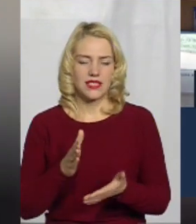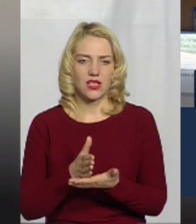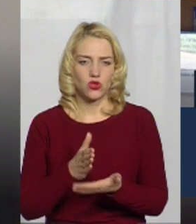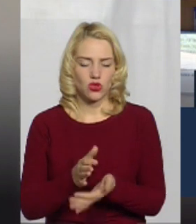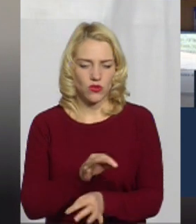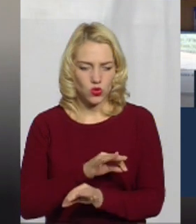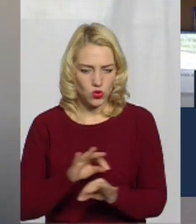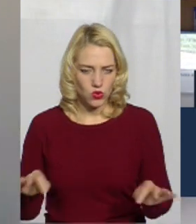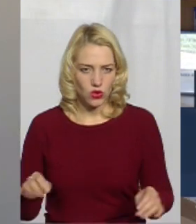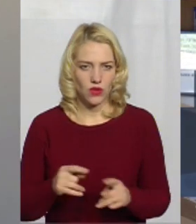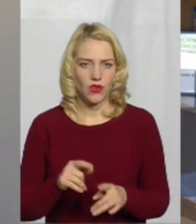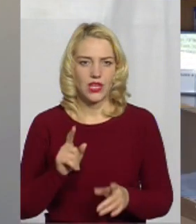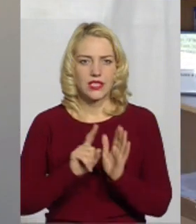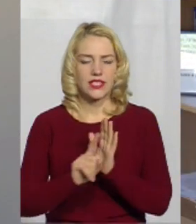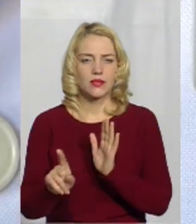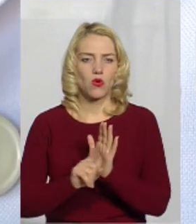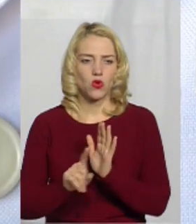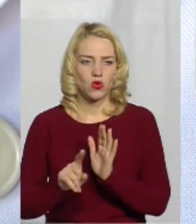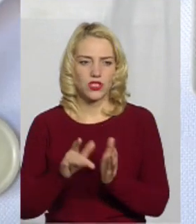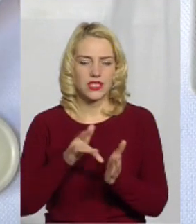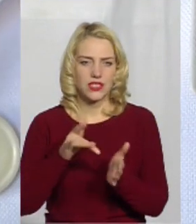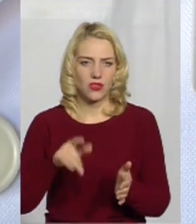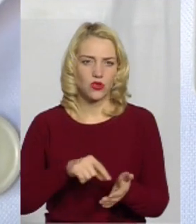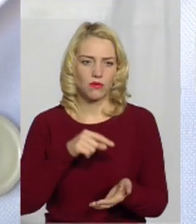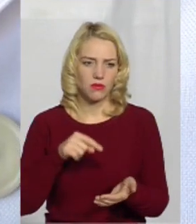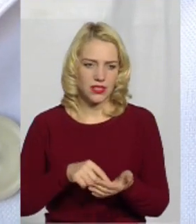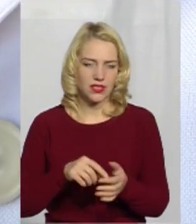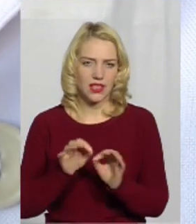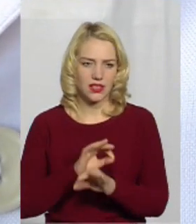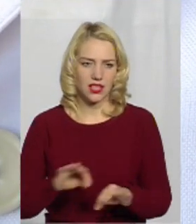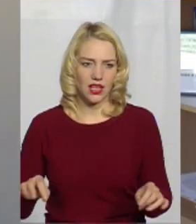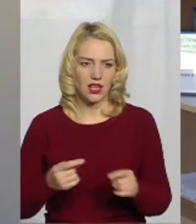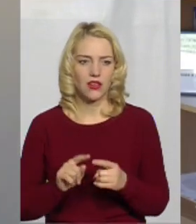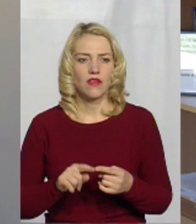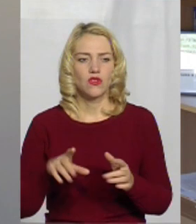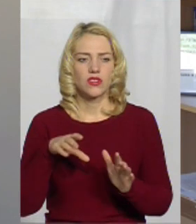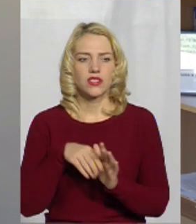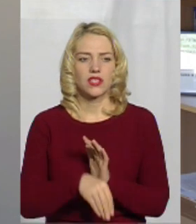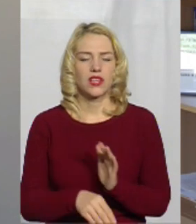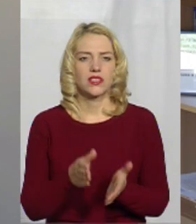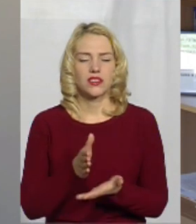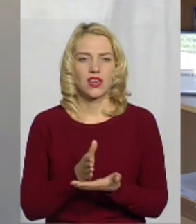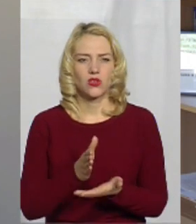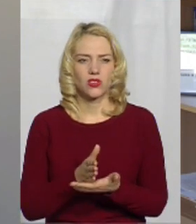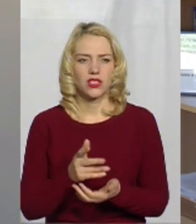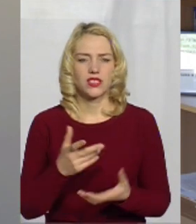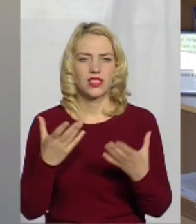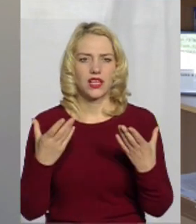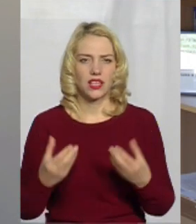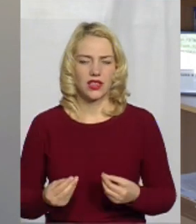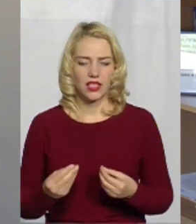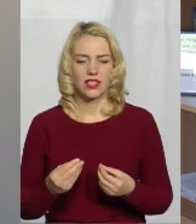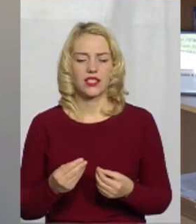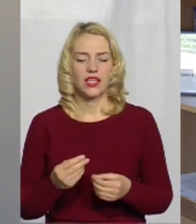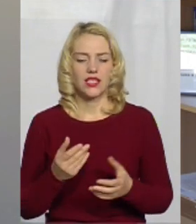сполучення з центру міста ідеальне. В складі міського протитуберкульозного диспансеру знаходився денний стаціонар на